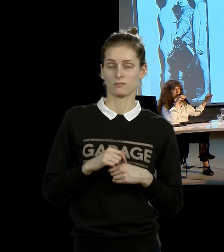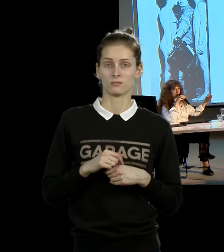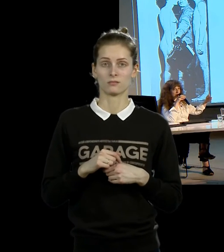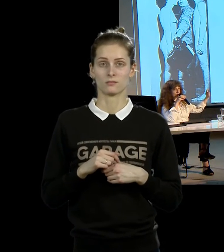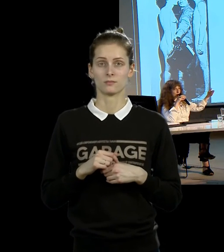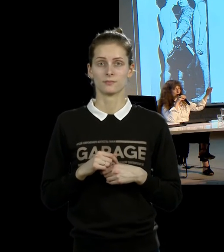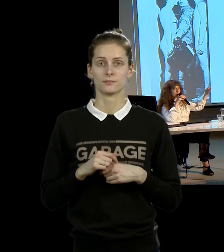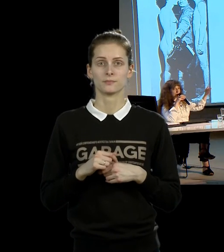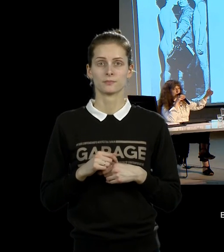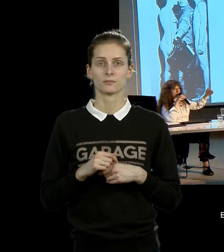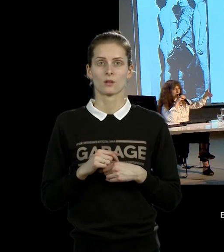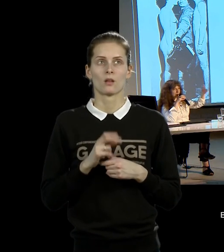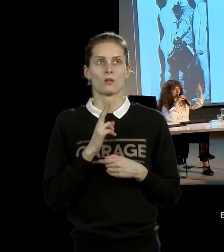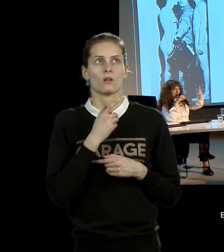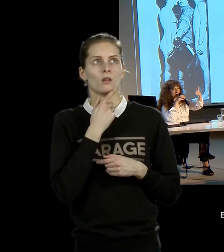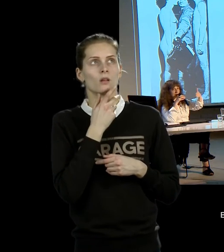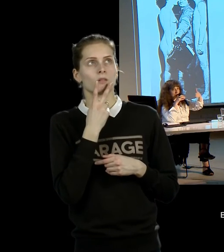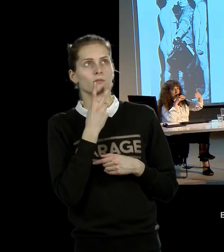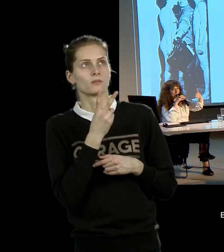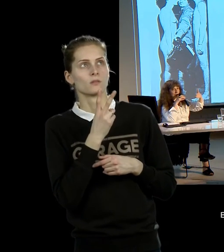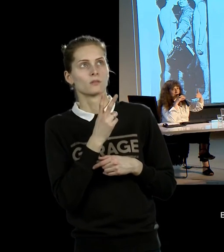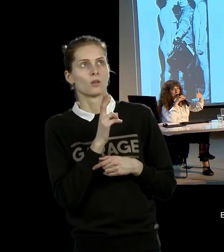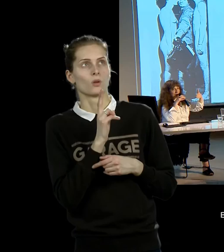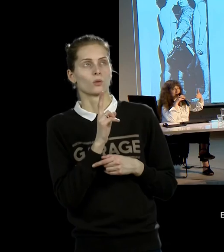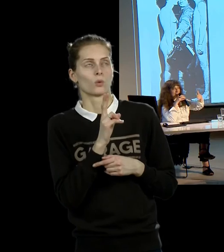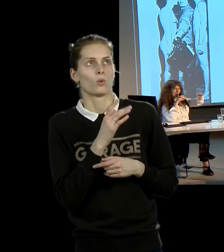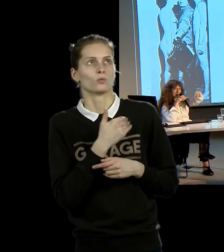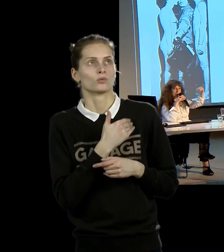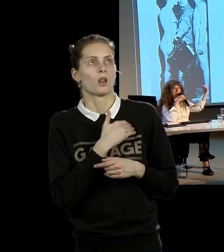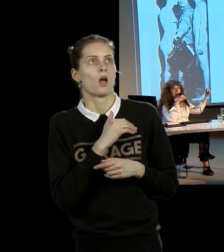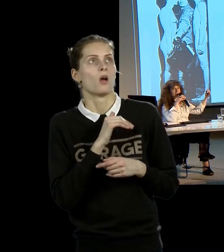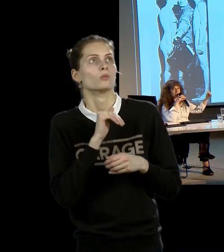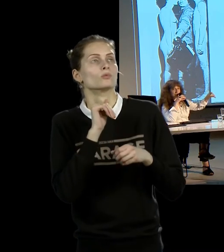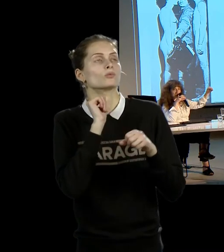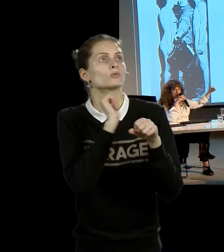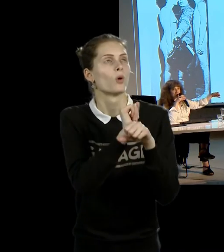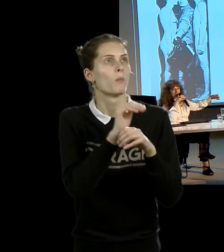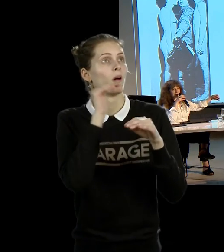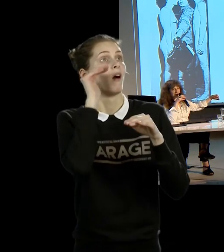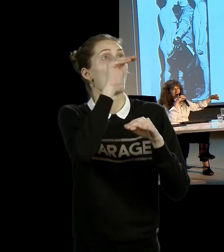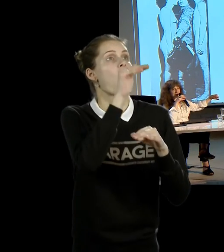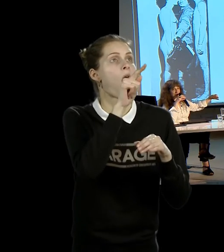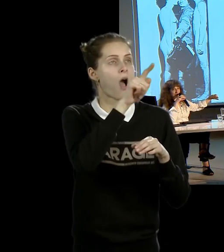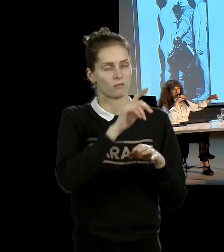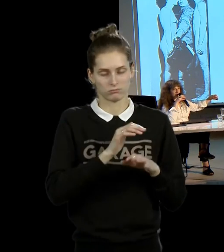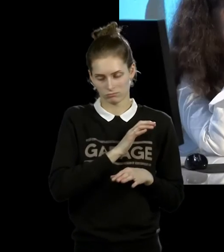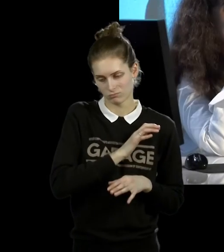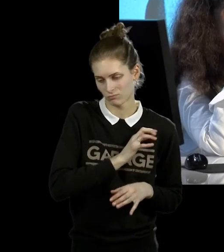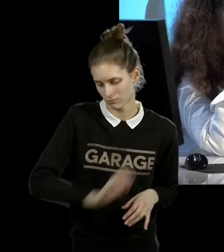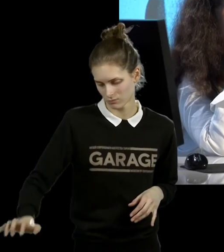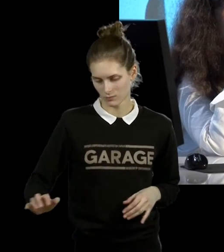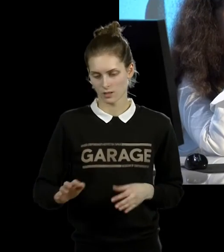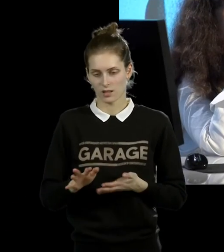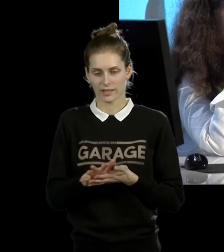продолжать, и кто-то из публики выходит и пытается остановить Марина Абрамовича. И она отпихивает его и продолжает делать этот перформанс.